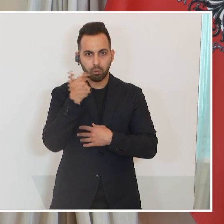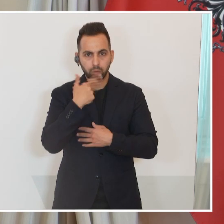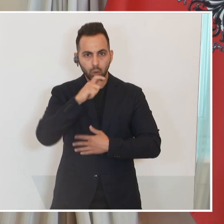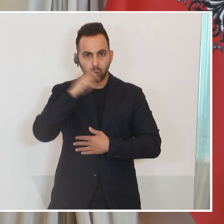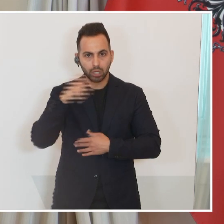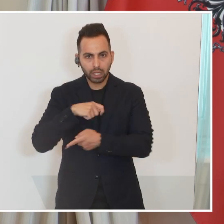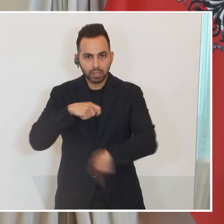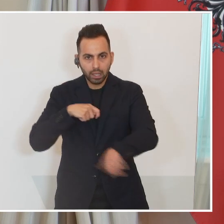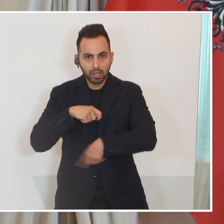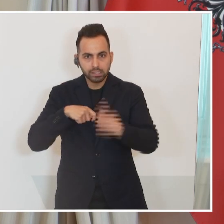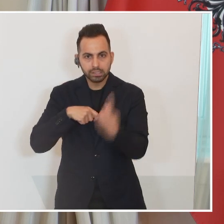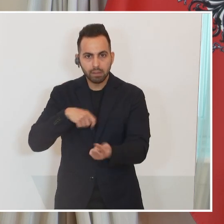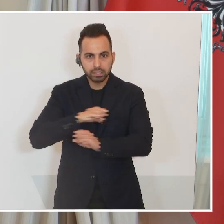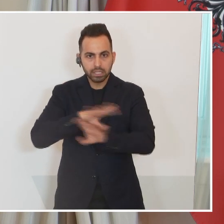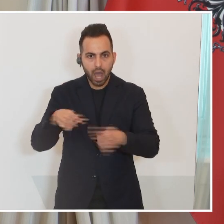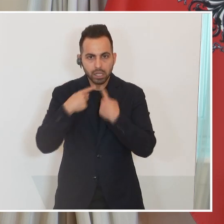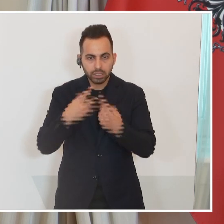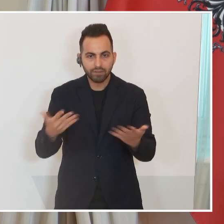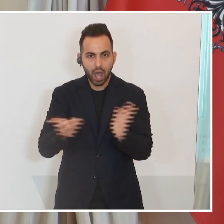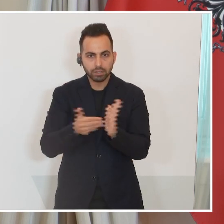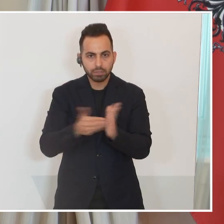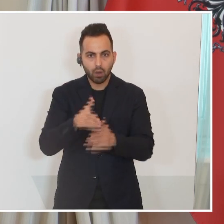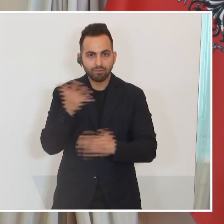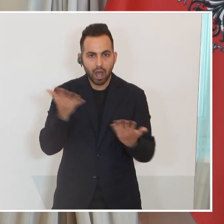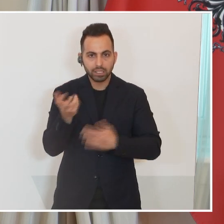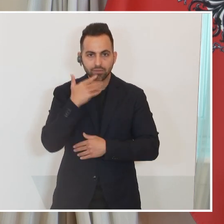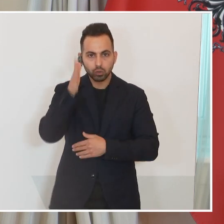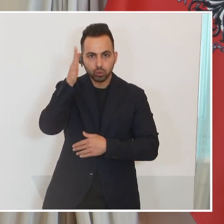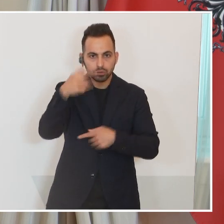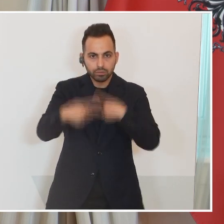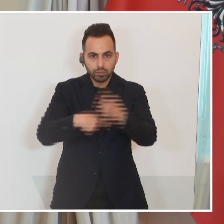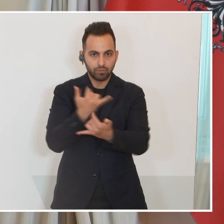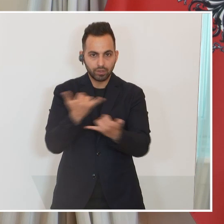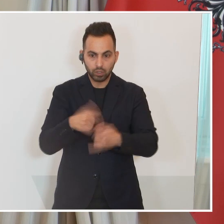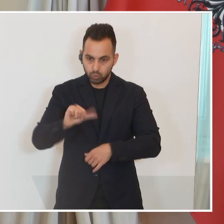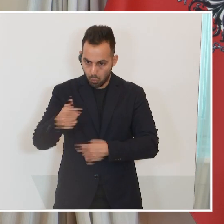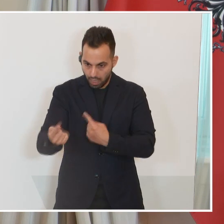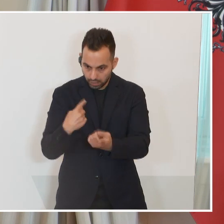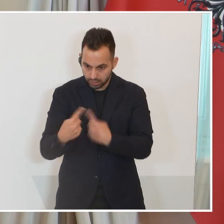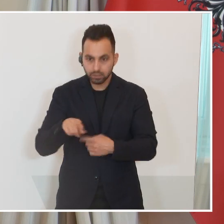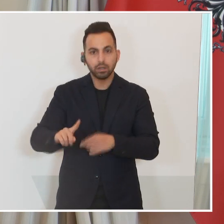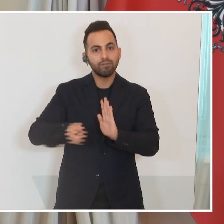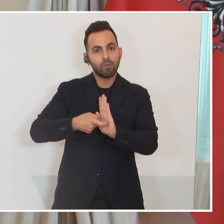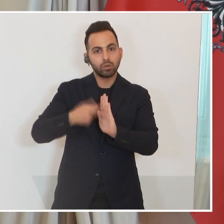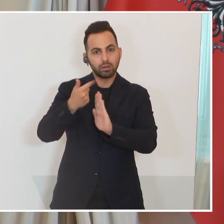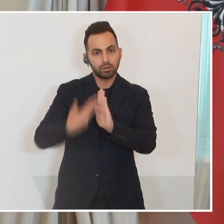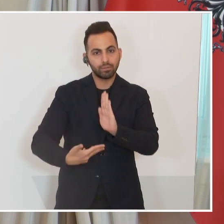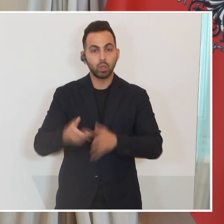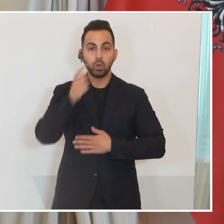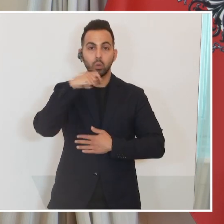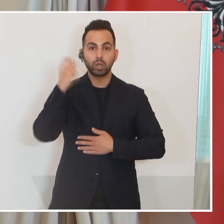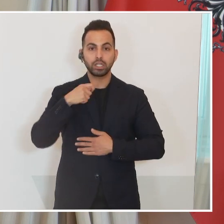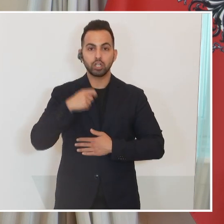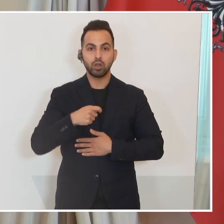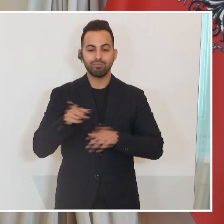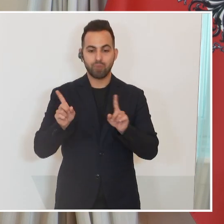ganz klar den Lied inhaltlich hat, was sie für ihre Zukunft für richtig und wichtig erachtet, was sie auch tatsächlich einfordert. Die ukrainische Position hat